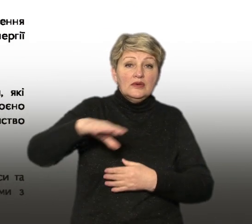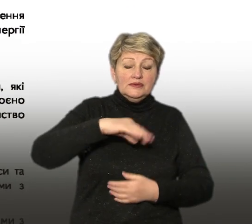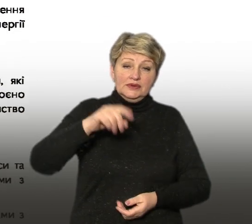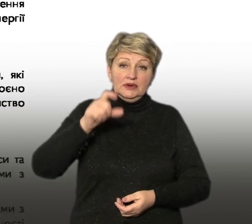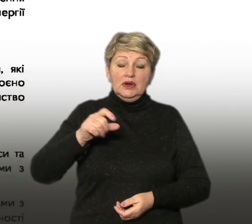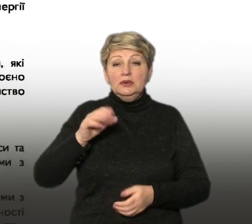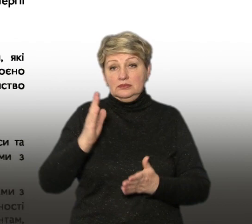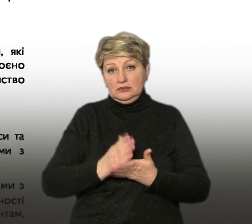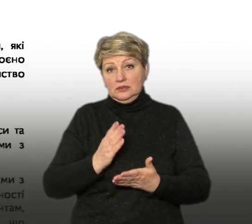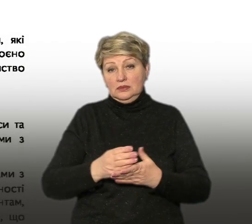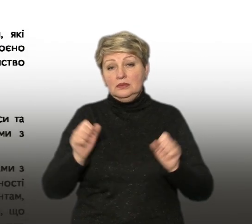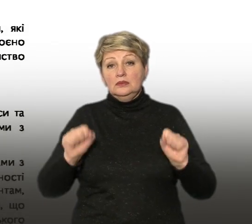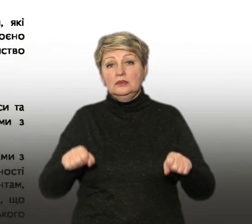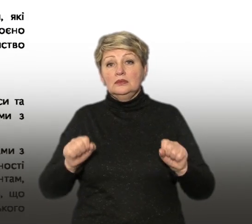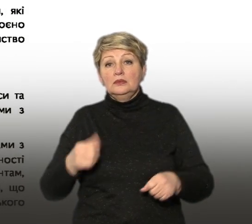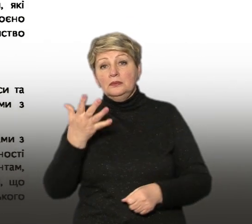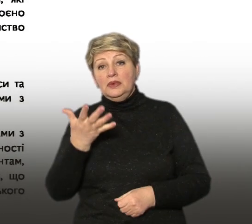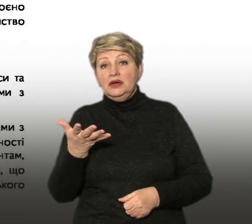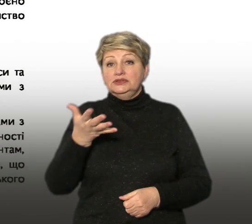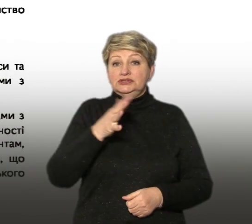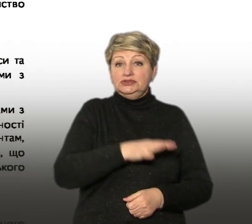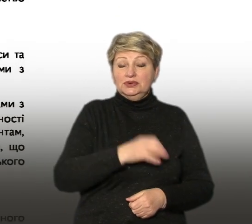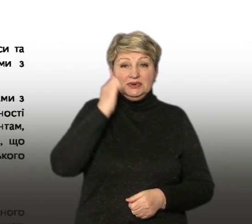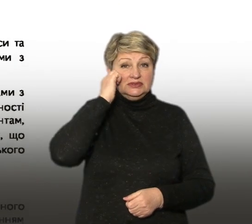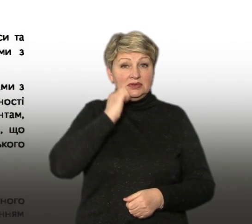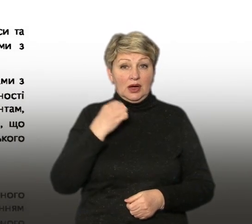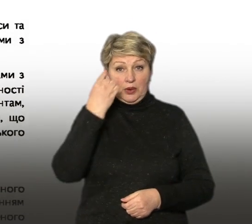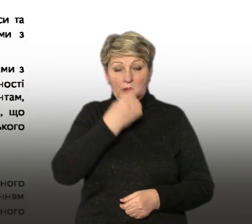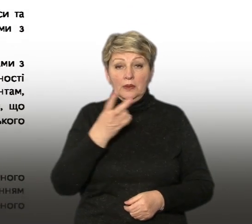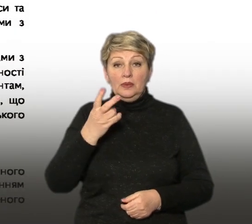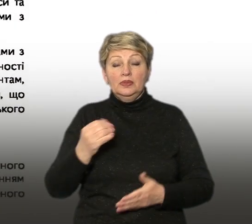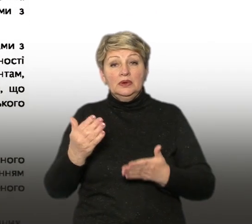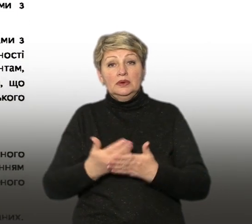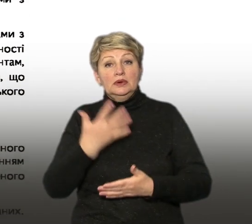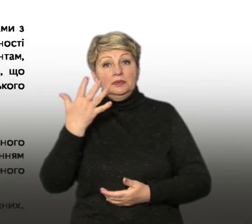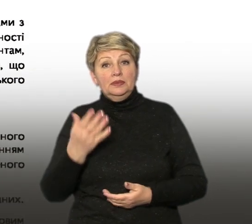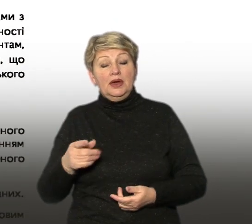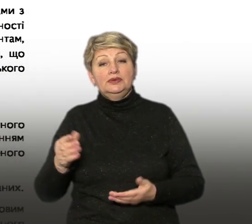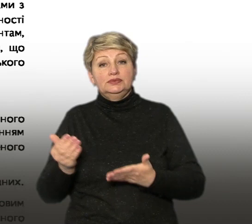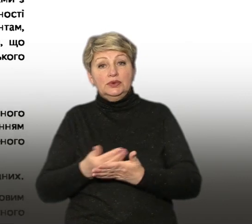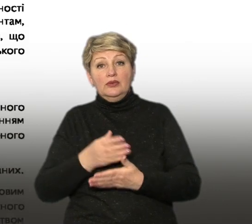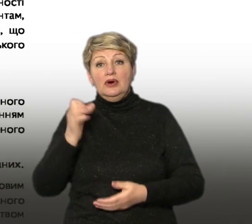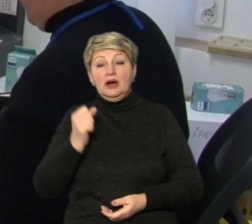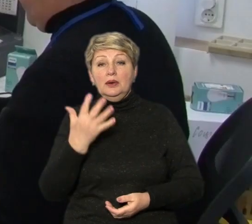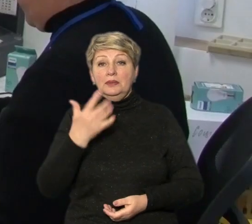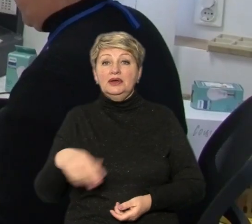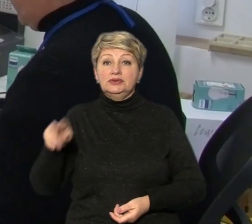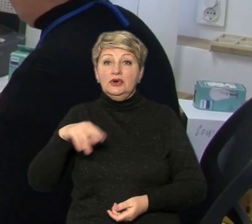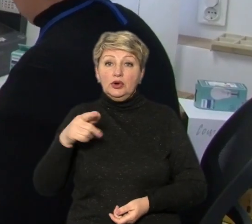обміняти 5 ламп розжарювання на 5 світлодіодних ламп. А з 5 грудня стартував черговий етап програми.